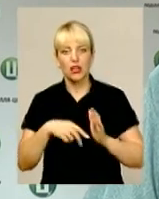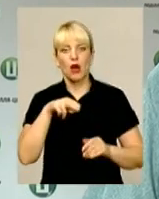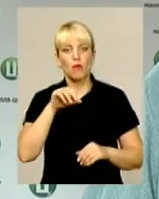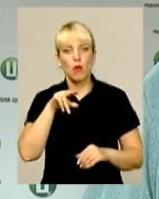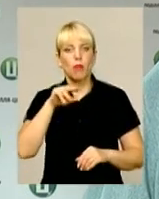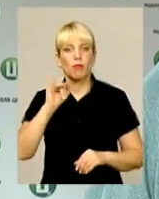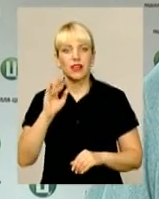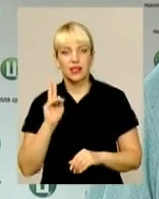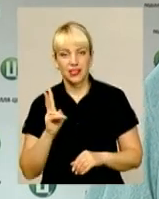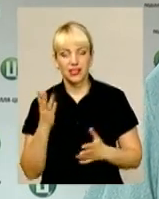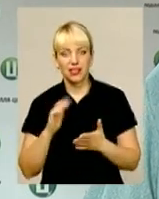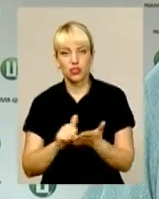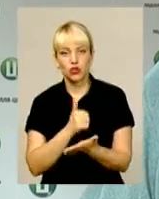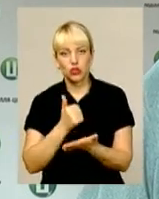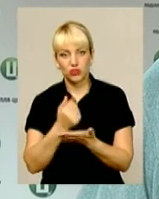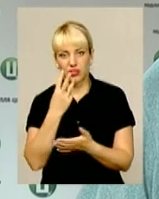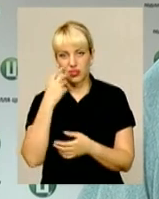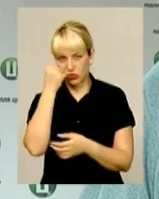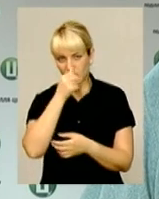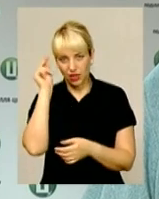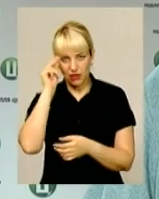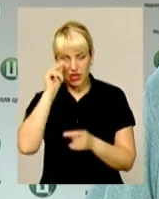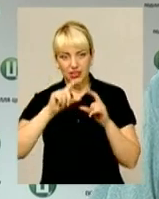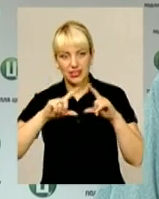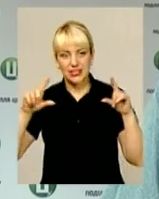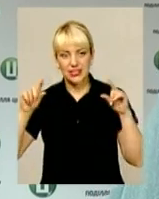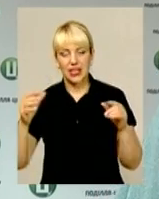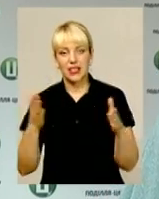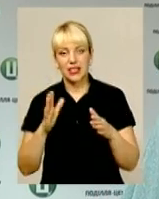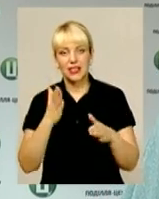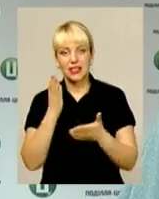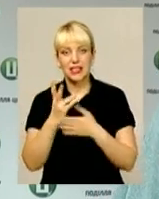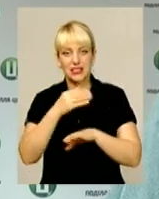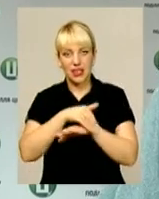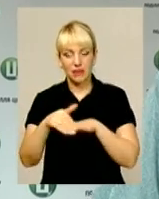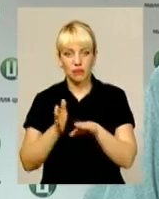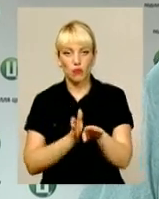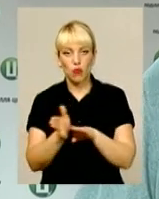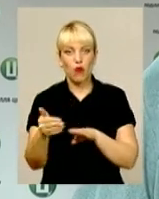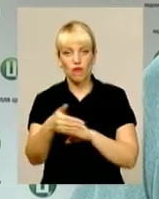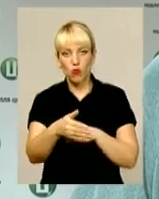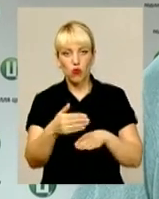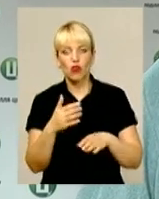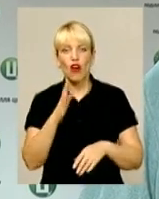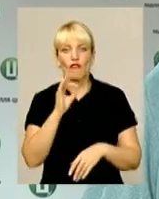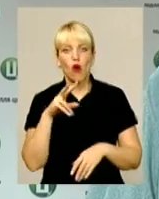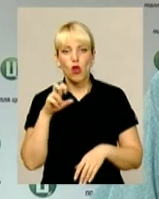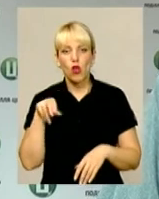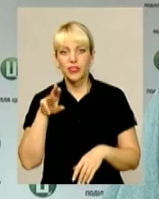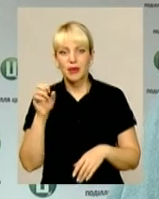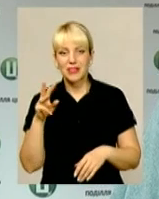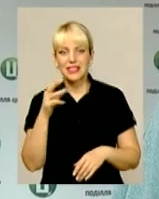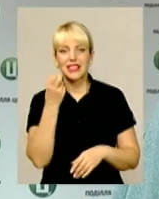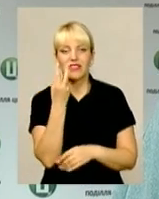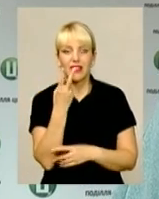який три роки очолював навчальний заклад, який знаходиться за адресою проволок Володимирський, 12, звертався з